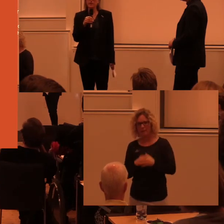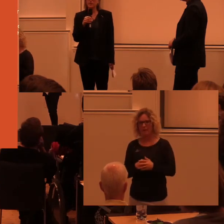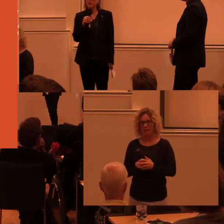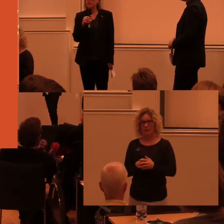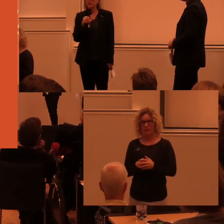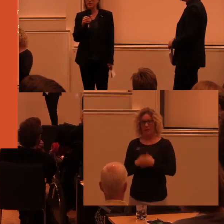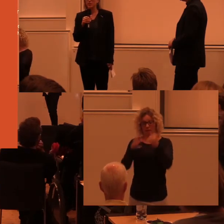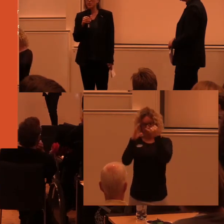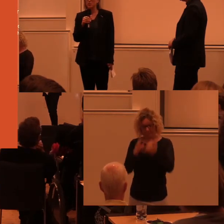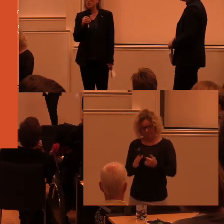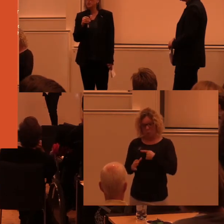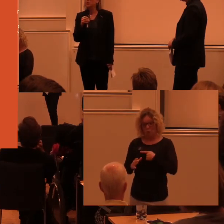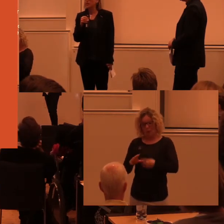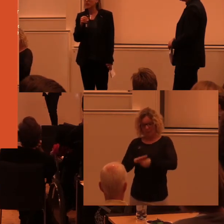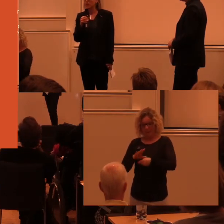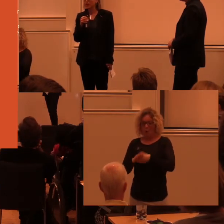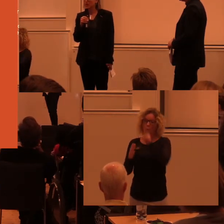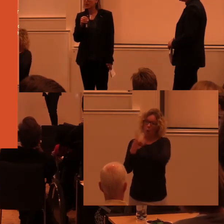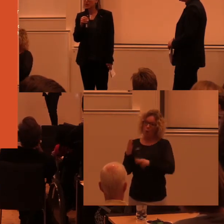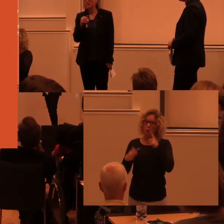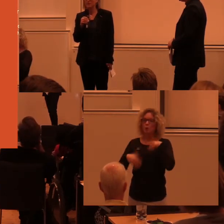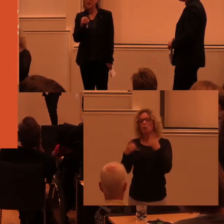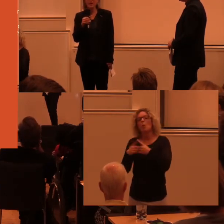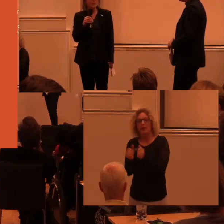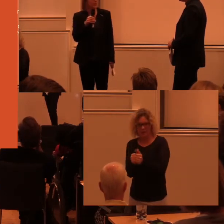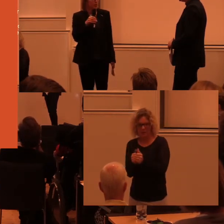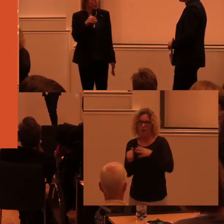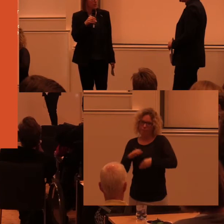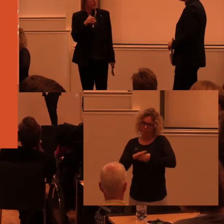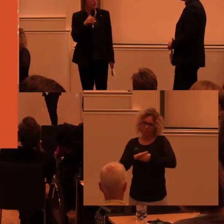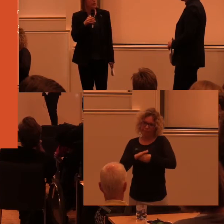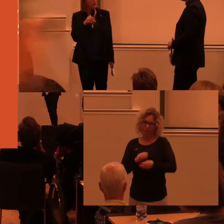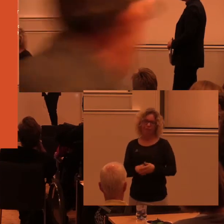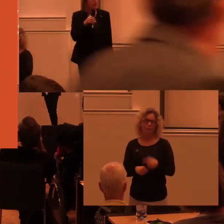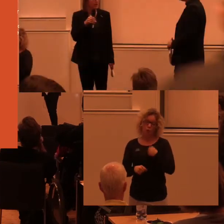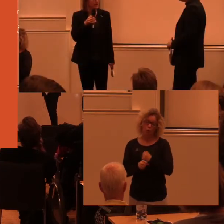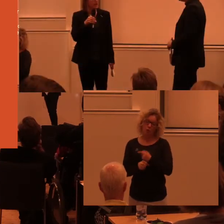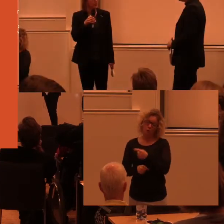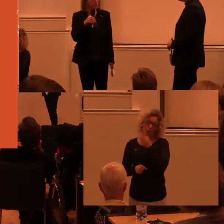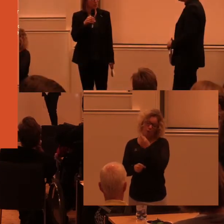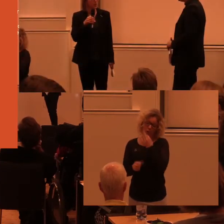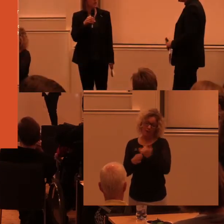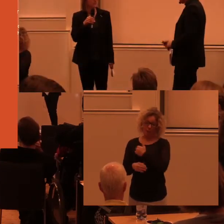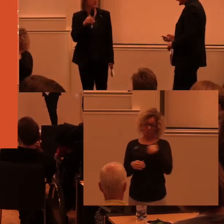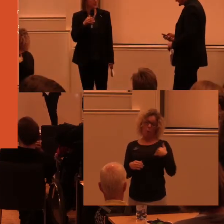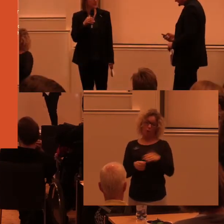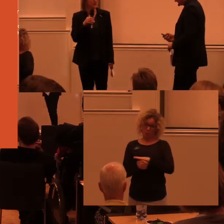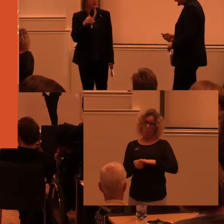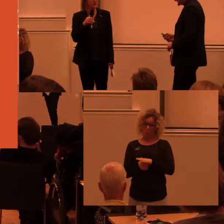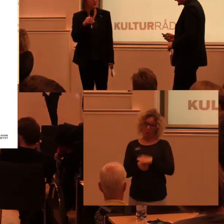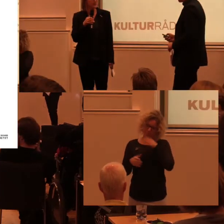omfattande bidrag till konst och kultur i olika former. Men jag jobbar med de frågorna inom vårt område.